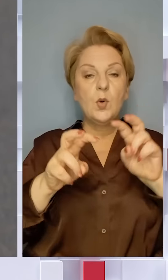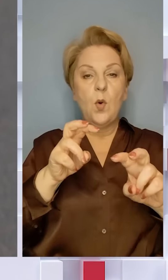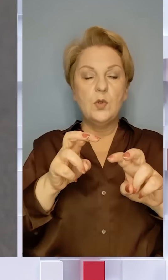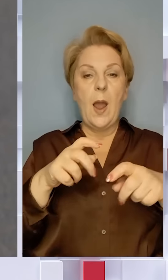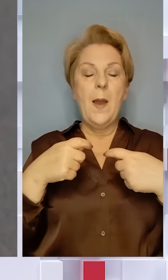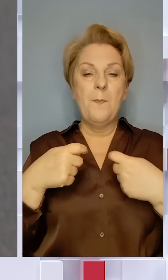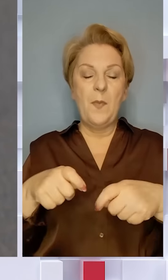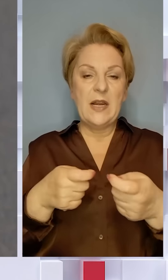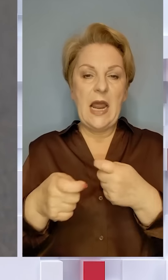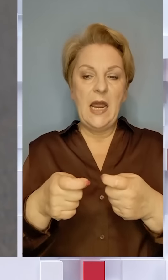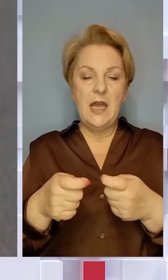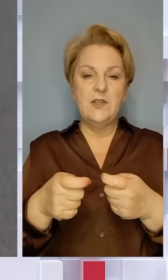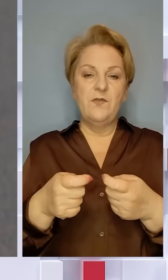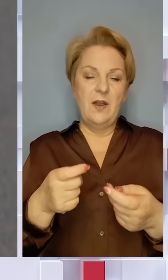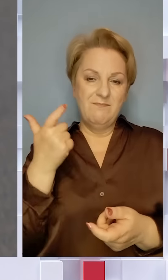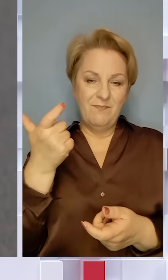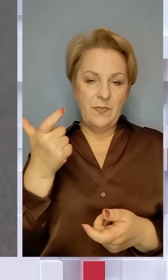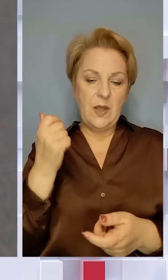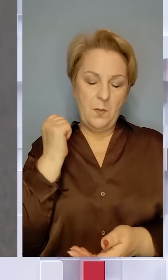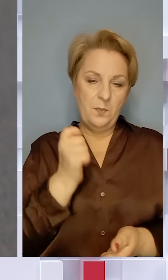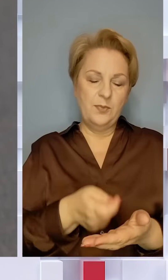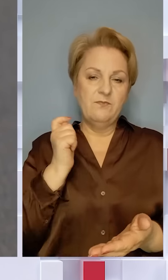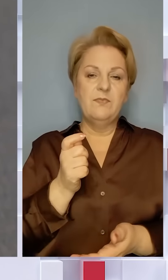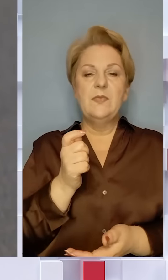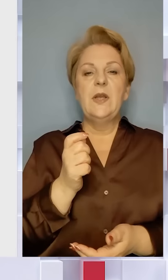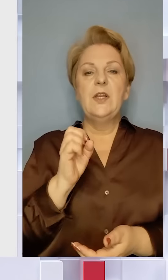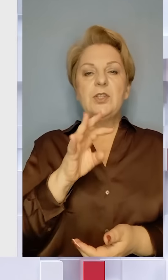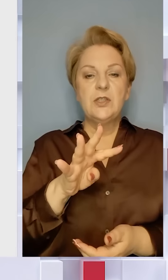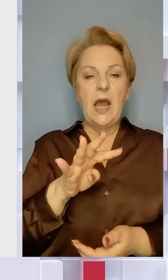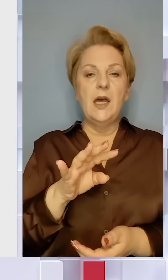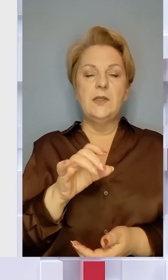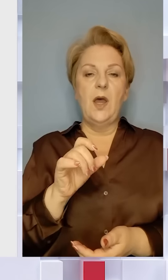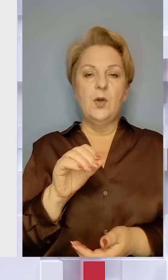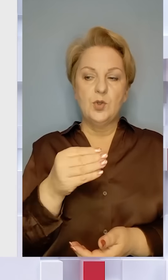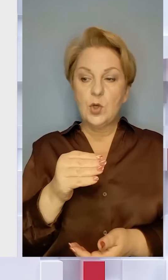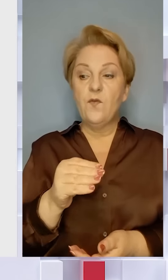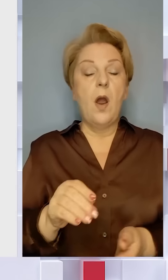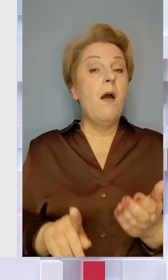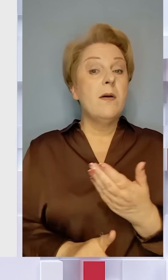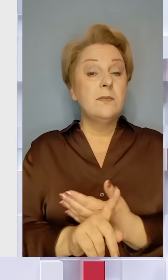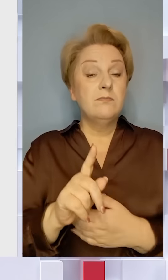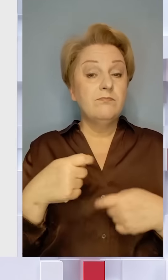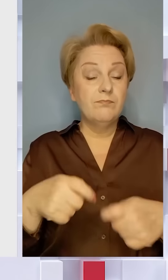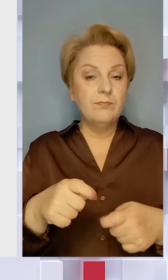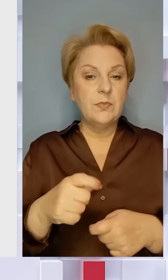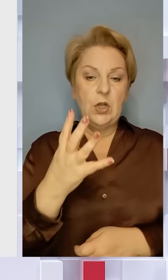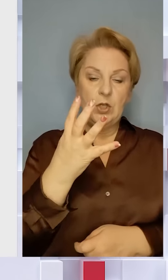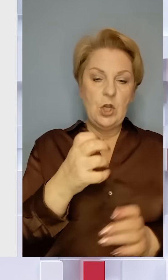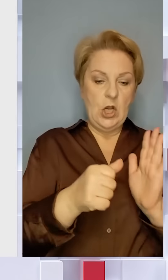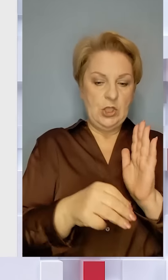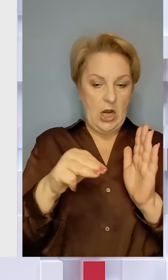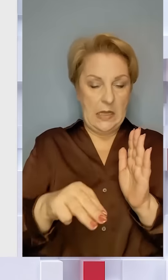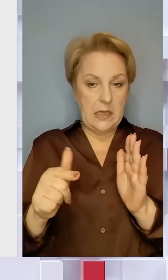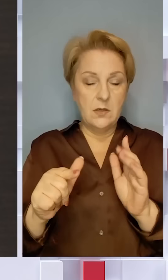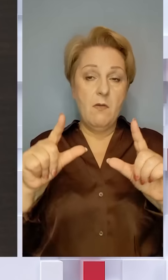менеджменту активів провело аукціон 14 жовтня з пониженням ціни. Стартова вартість лота становила понад 460